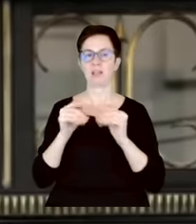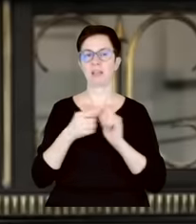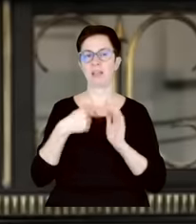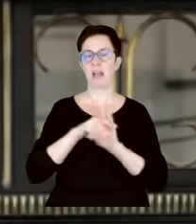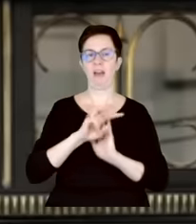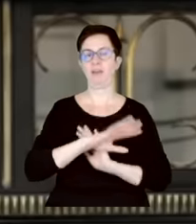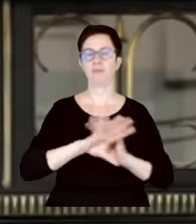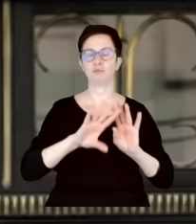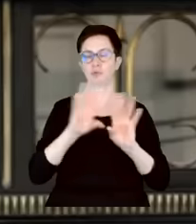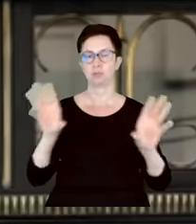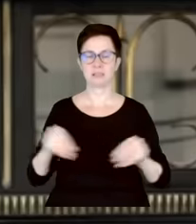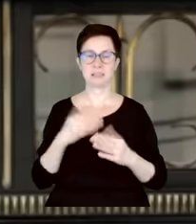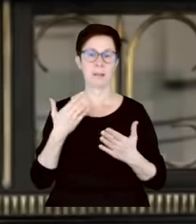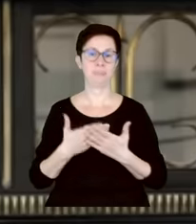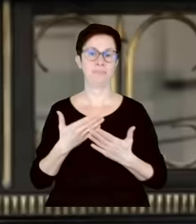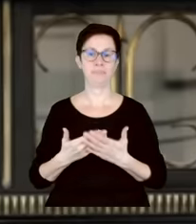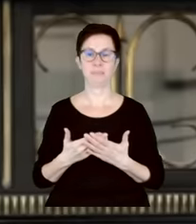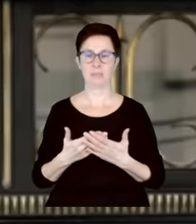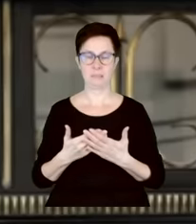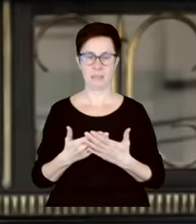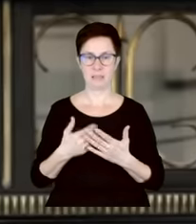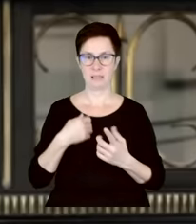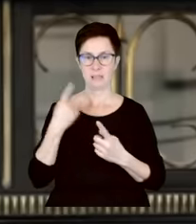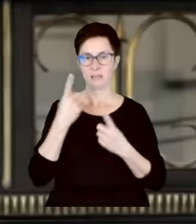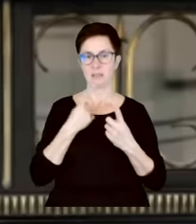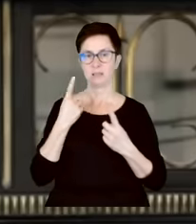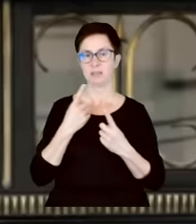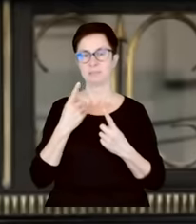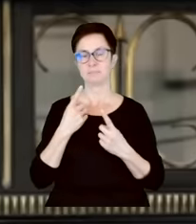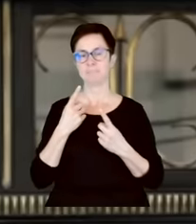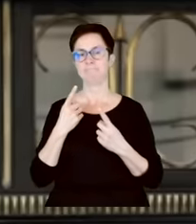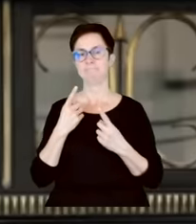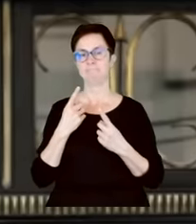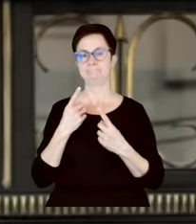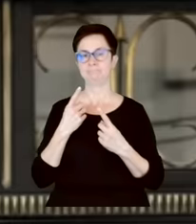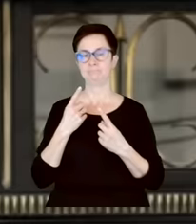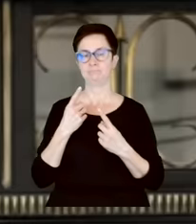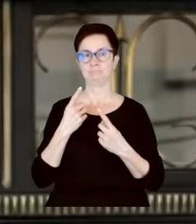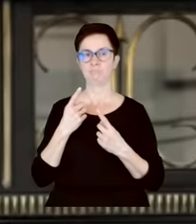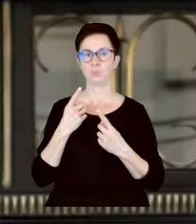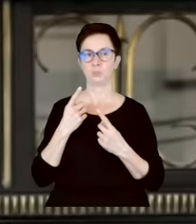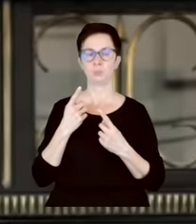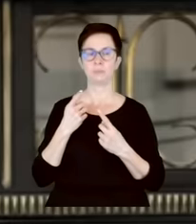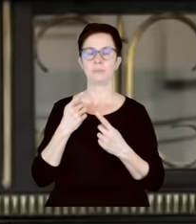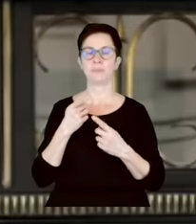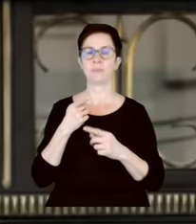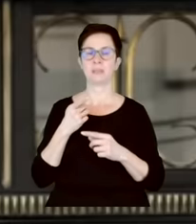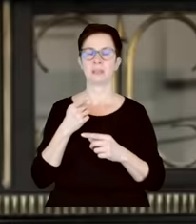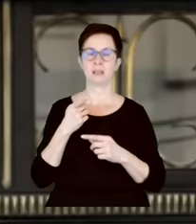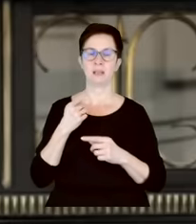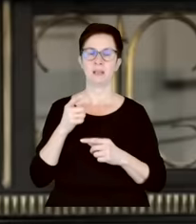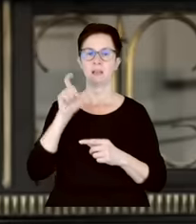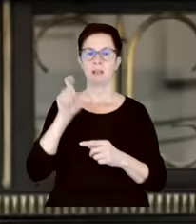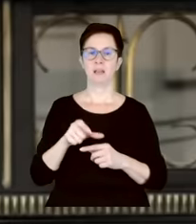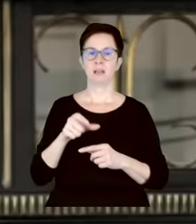Dlatego ja myślę, że wie pan, panie redaktorze, to zachowanie pana ministra Sienkiewicza mniej